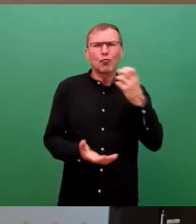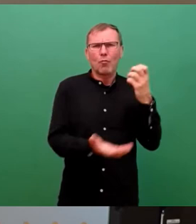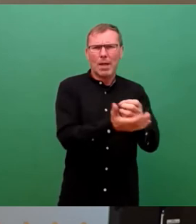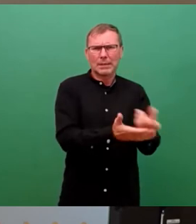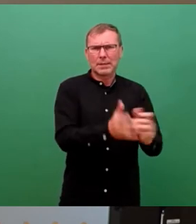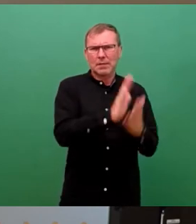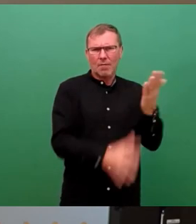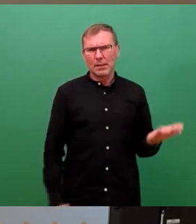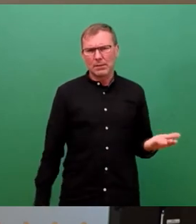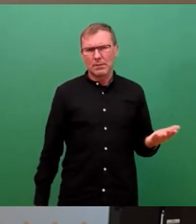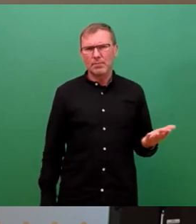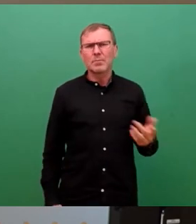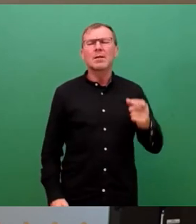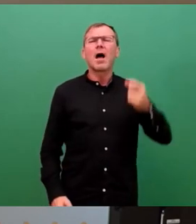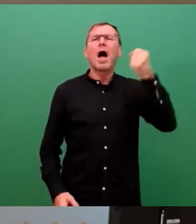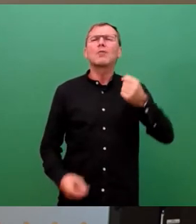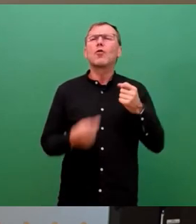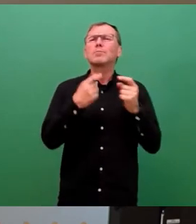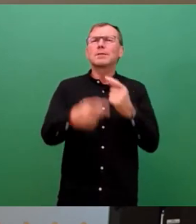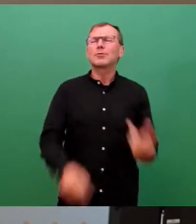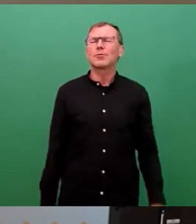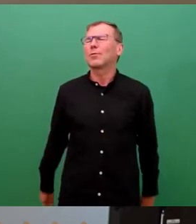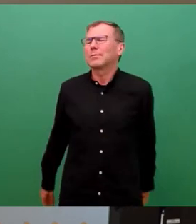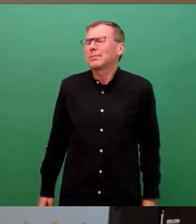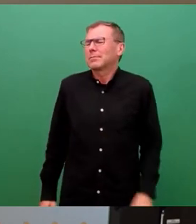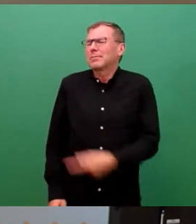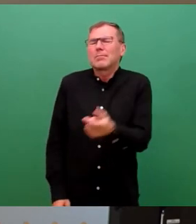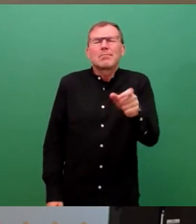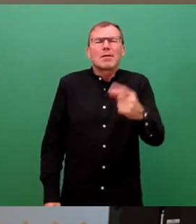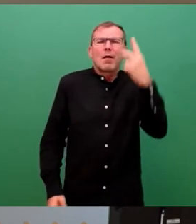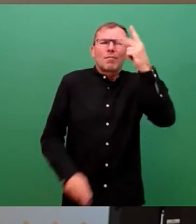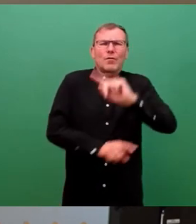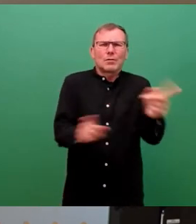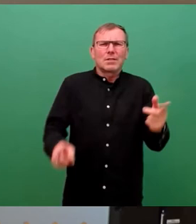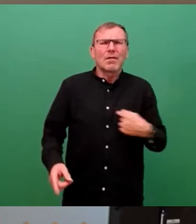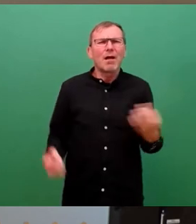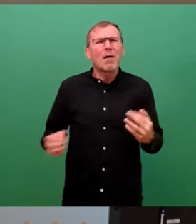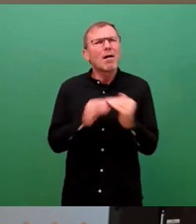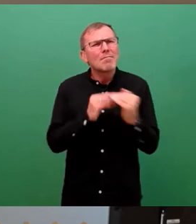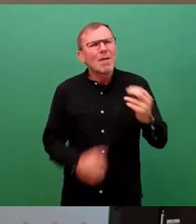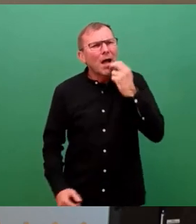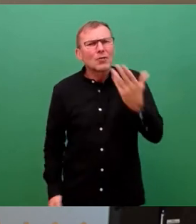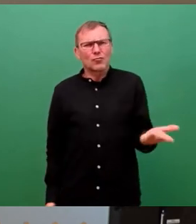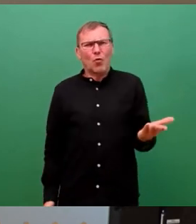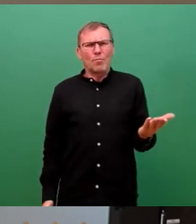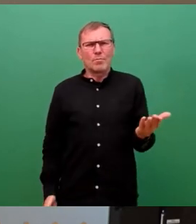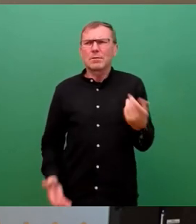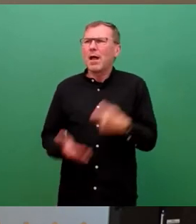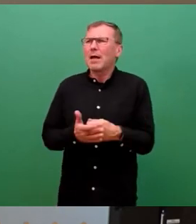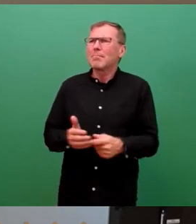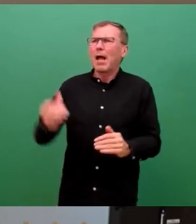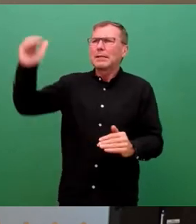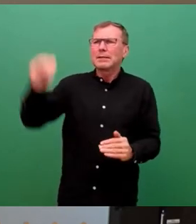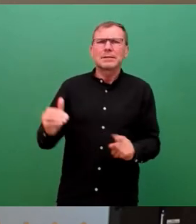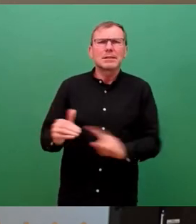Die ganze Atomdiskussion versteht kein vernünftig denkender Mensch mehr. Wir brauchen mehr Strom auf dem Markt, sonst werden die Preise nicht spürbar sinken.